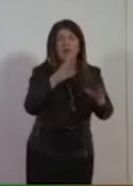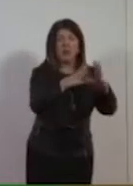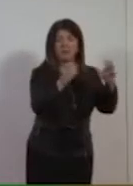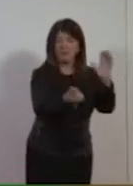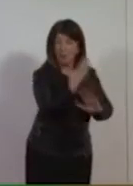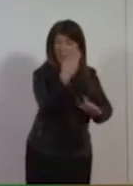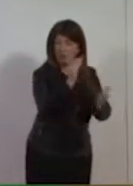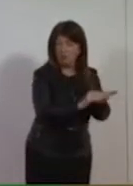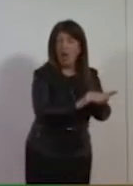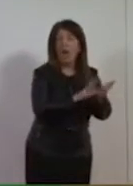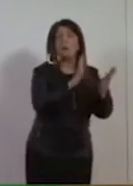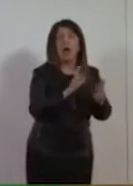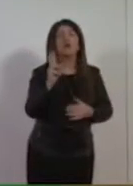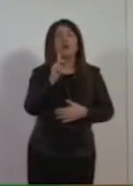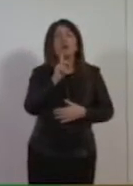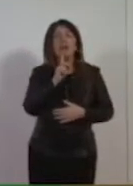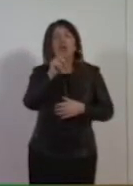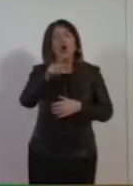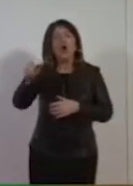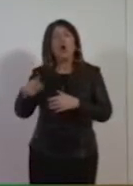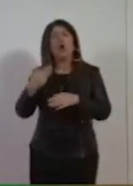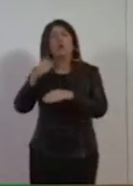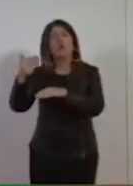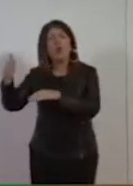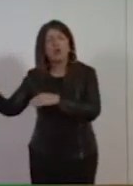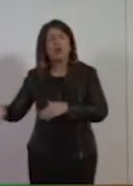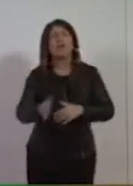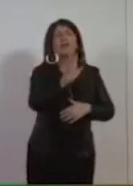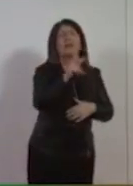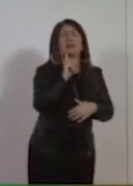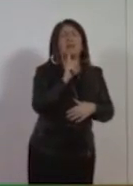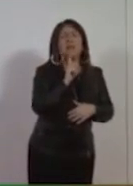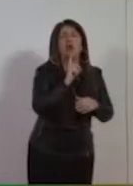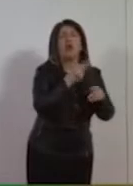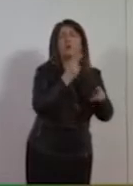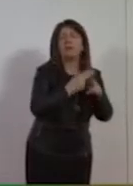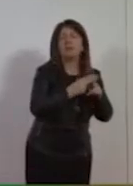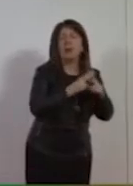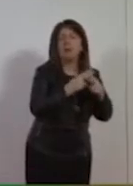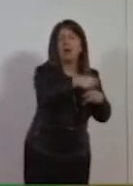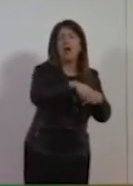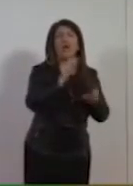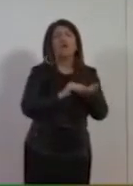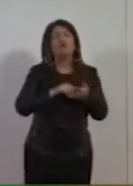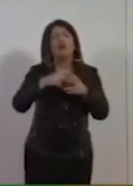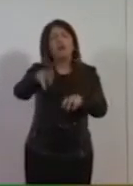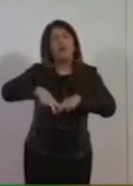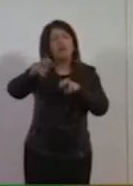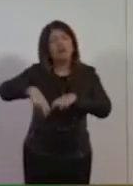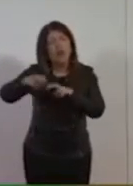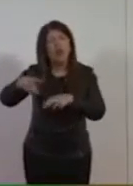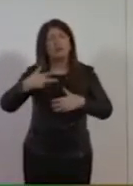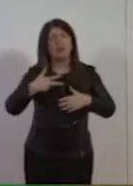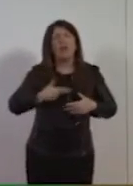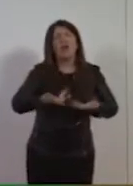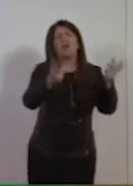abbiamo due milioni di muratori, tre milioni di metalmeccanici, abbiamo dei braccianti, abbiamo dei lavori e dei lavoratori